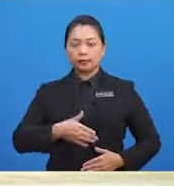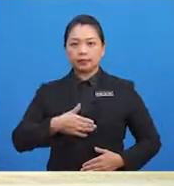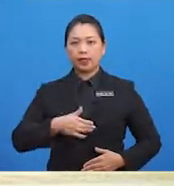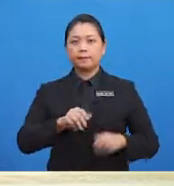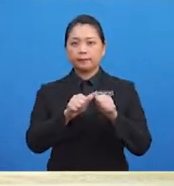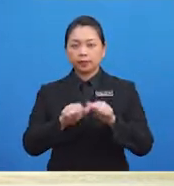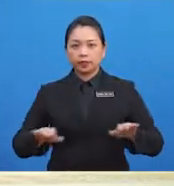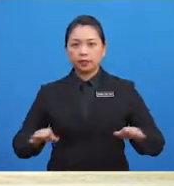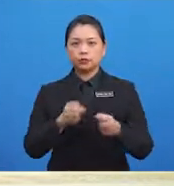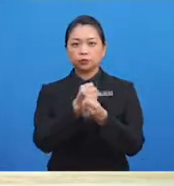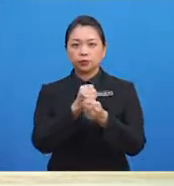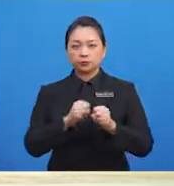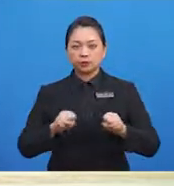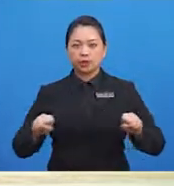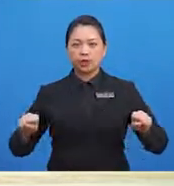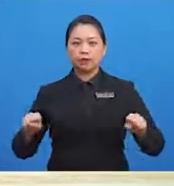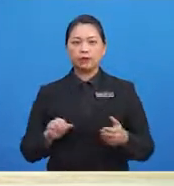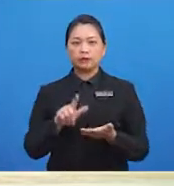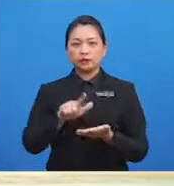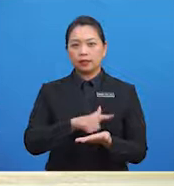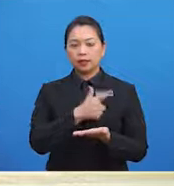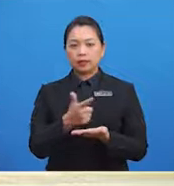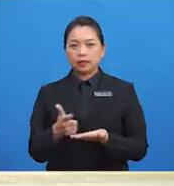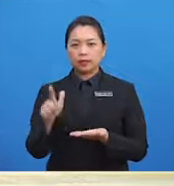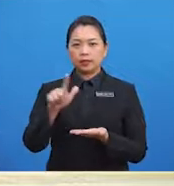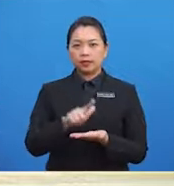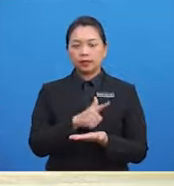bahagia, aman sentosa